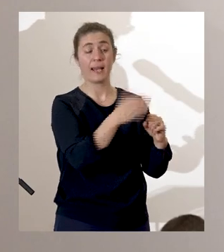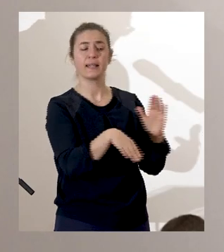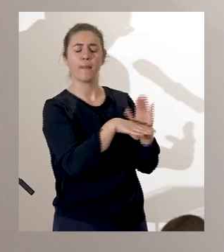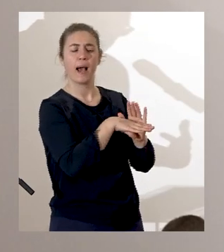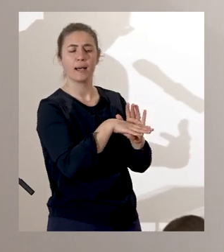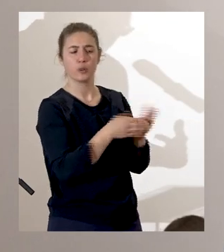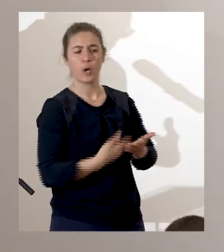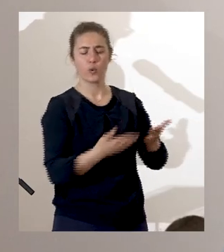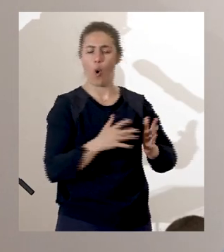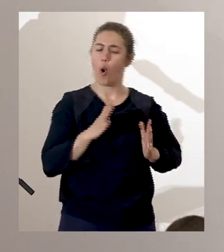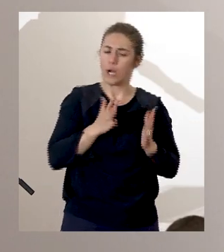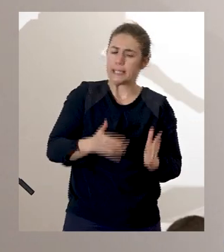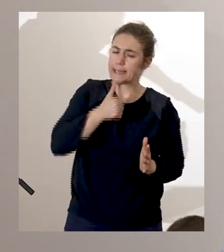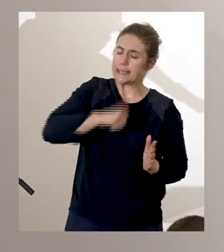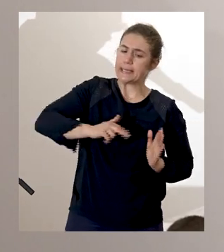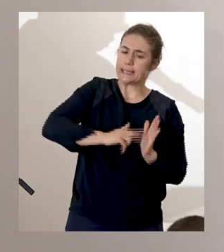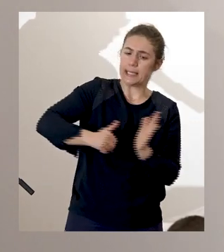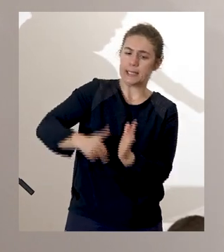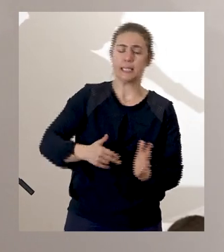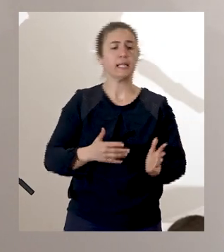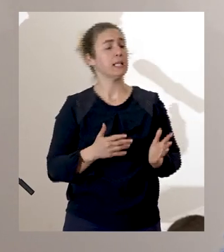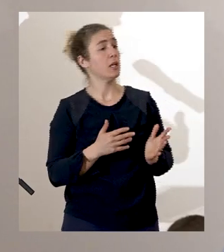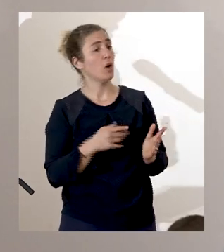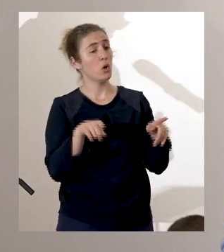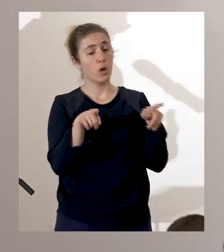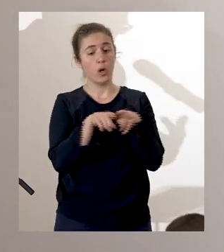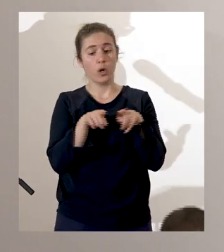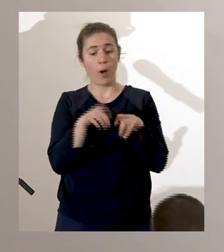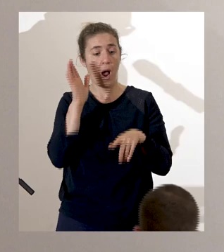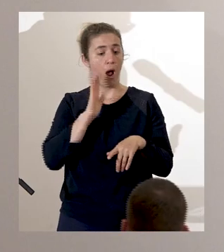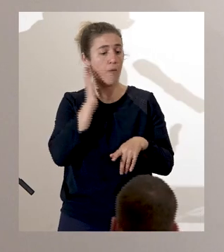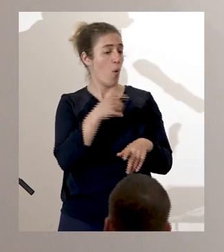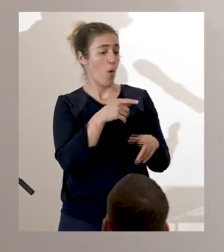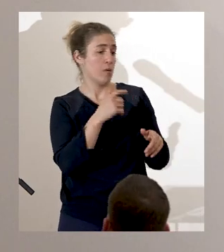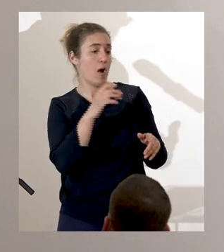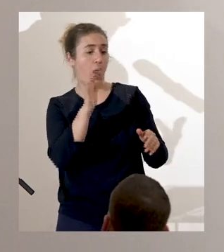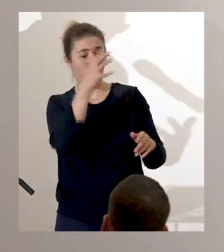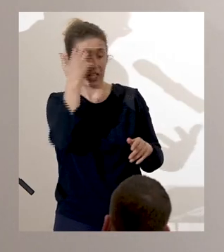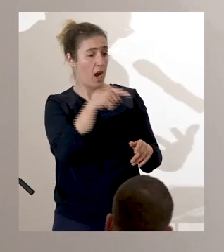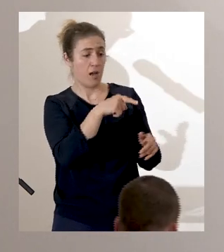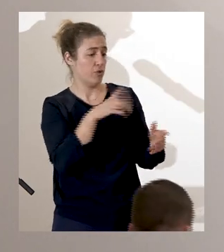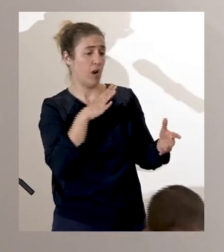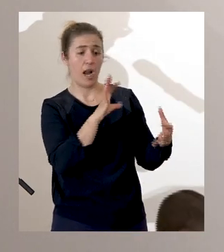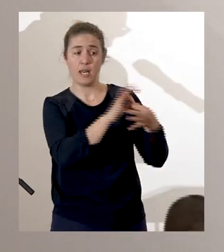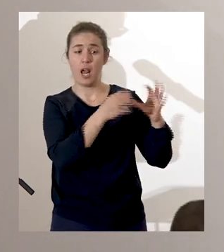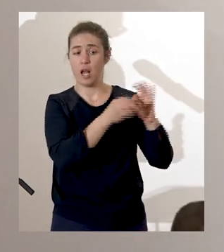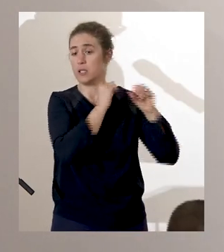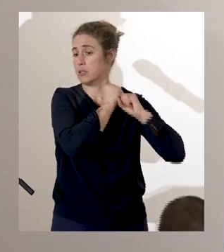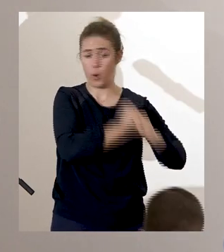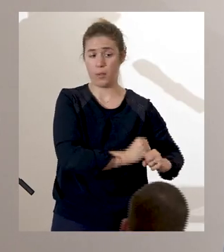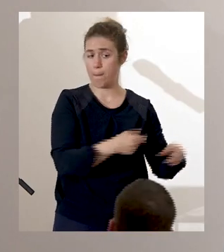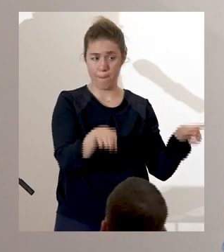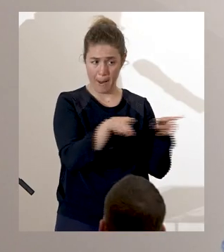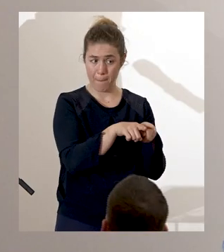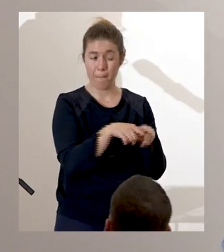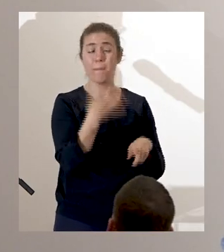rapprochait davantage de l'esclavage traditionnel africain organisé autour de liens de dépendance. Cependant, la sécurité